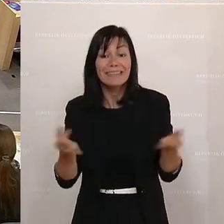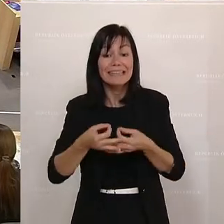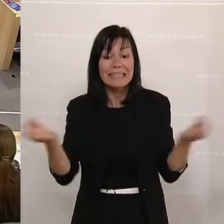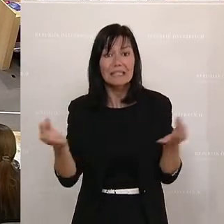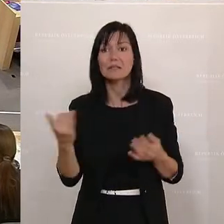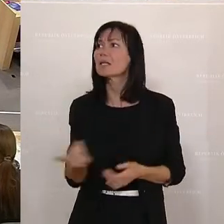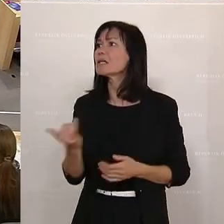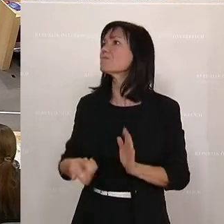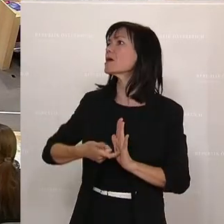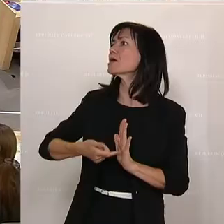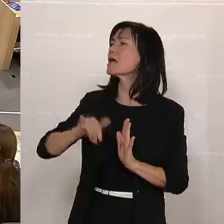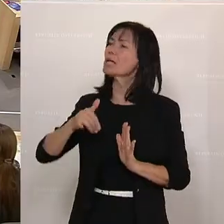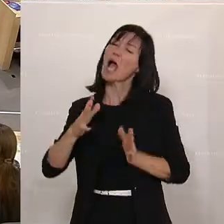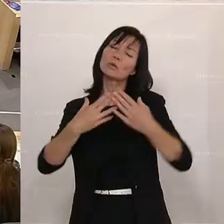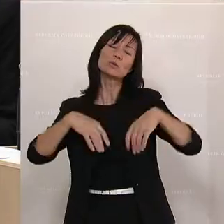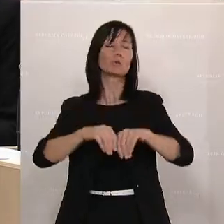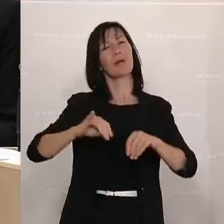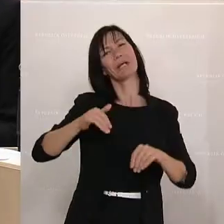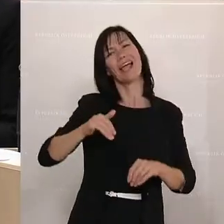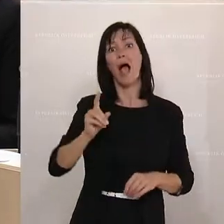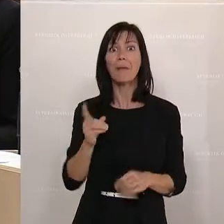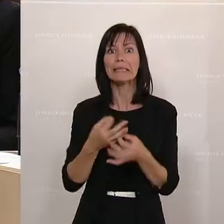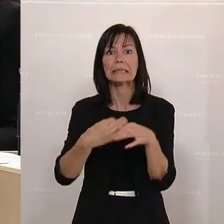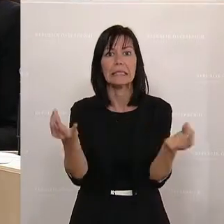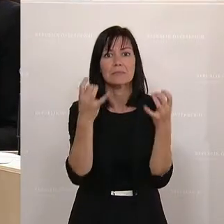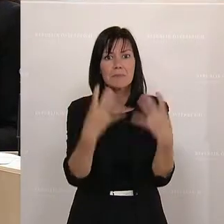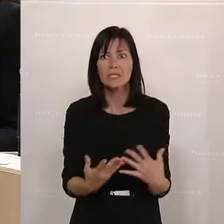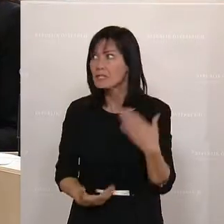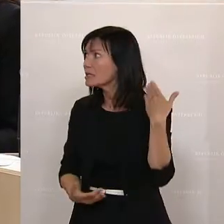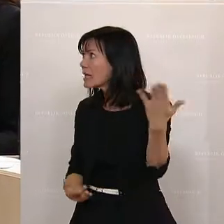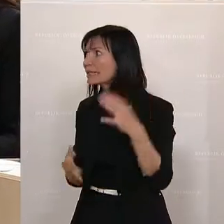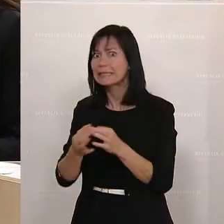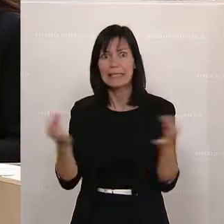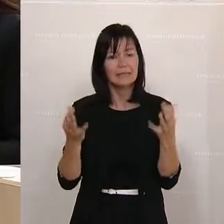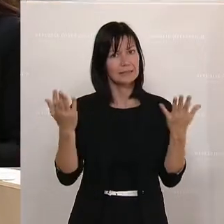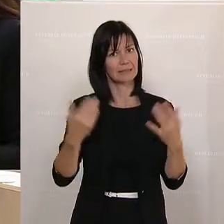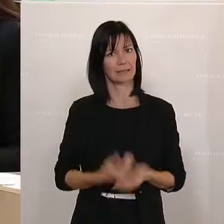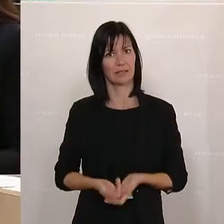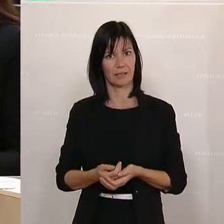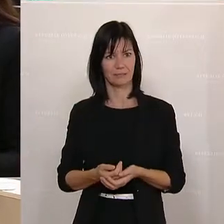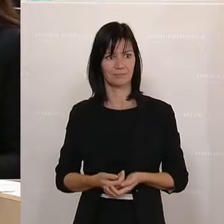Zusammenarbeit hochgepriesen. Sie passiert aber einfach von Ihrer Seite nicht in diesem Haus.